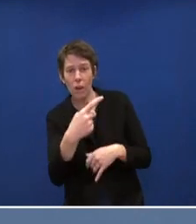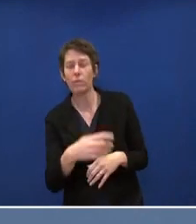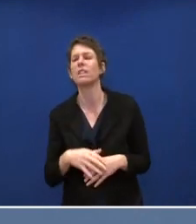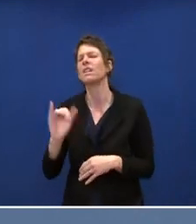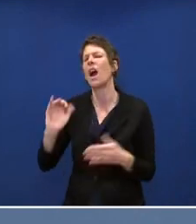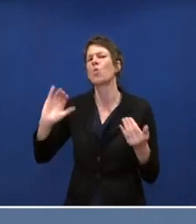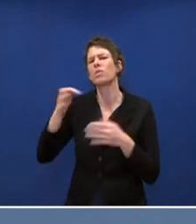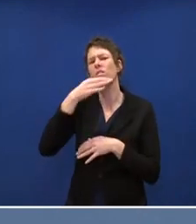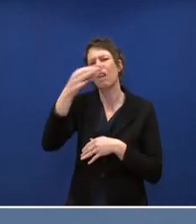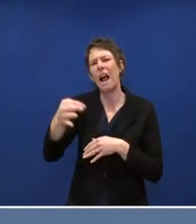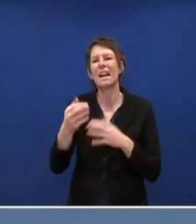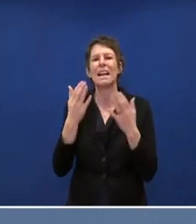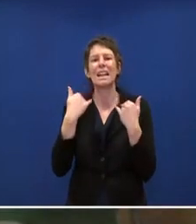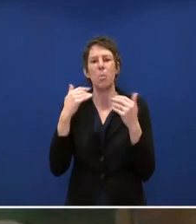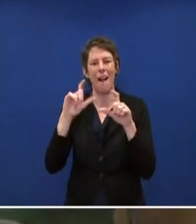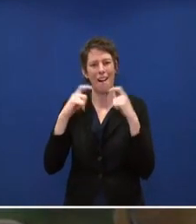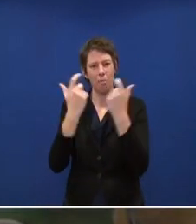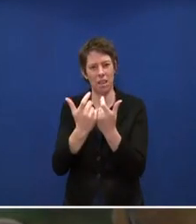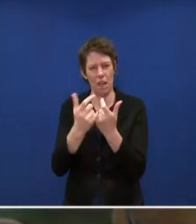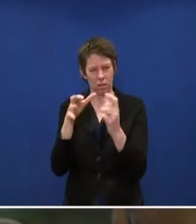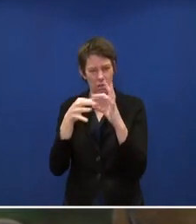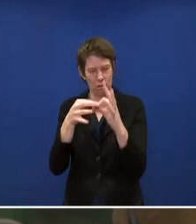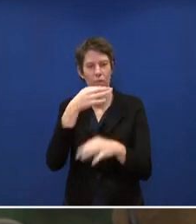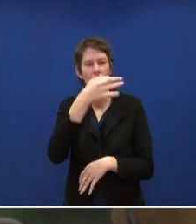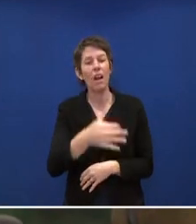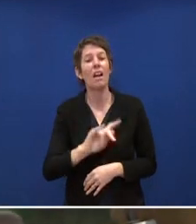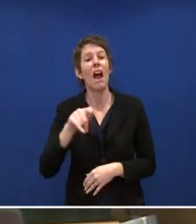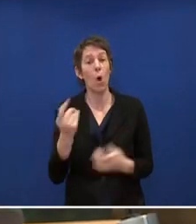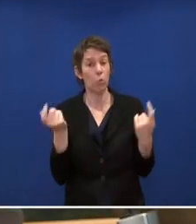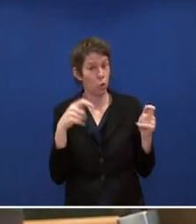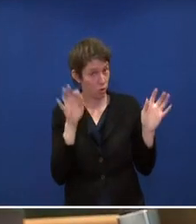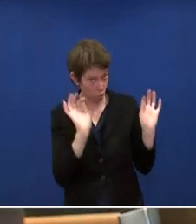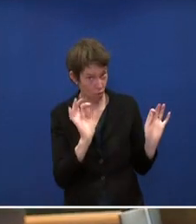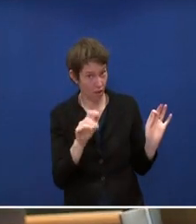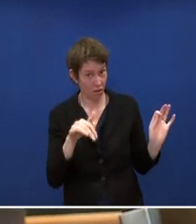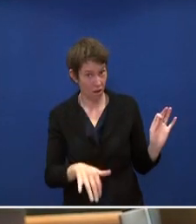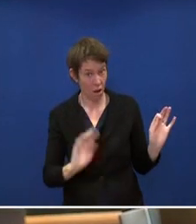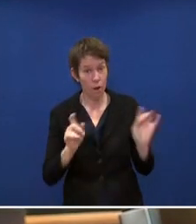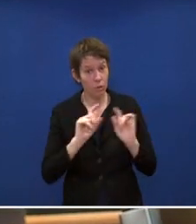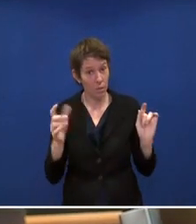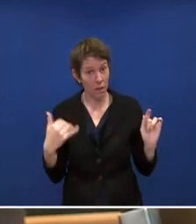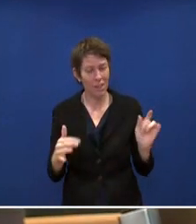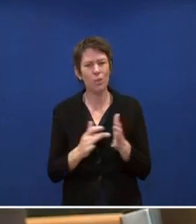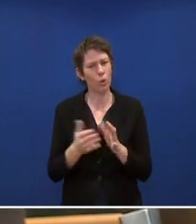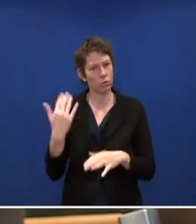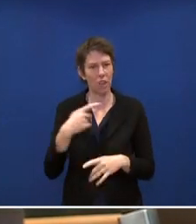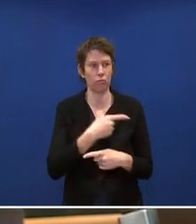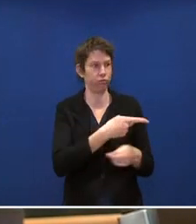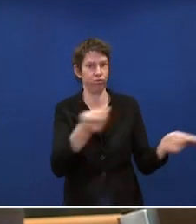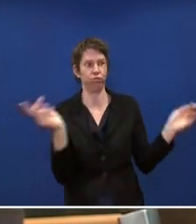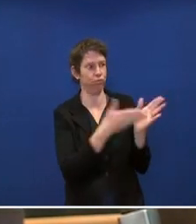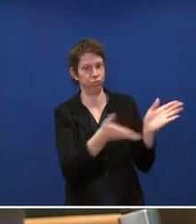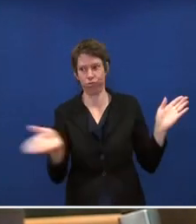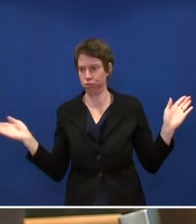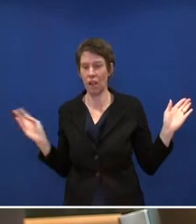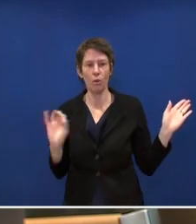Klimakabinett. Waren jetzt auch ganz konkrete Beschlüsse heute Thema? Weil das war ja ein Rundumschlag und klang